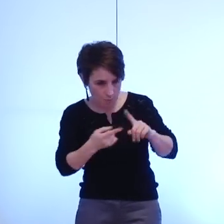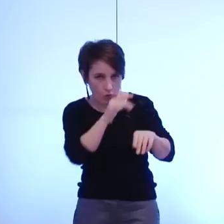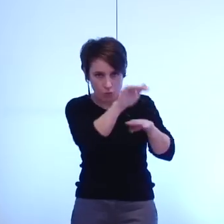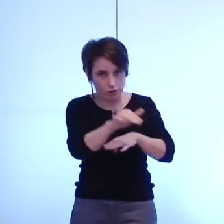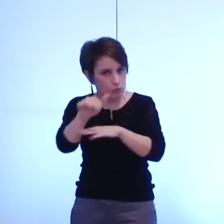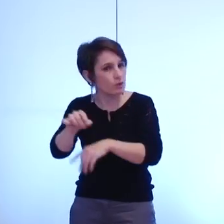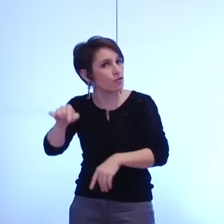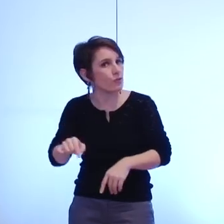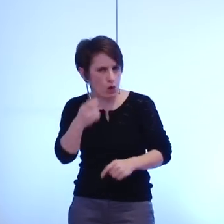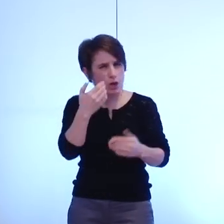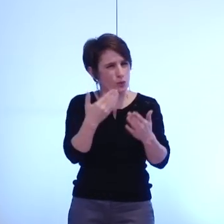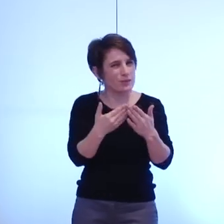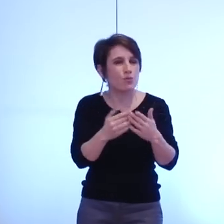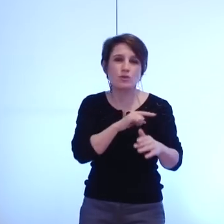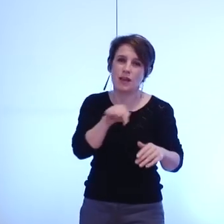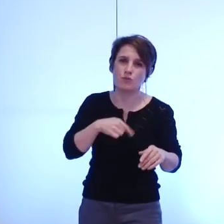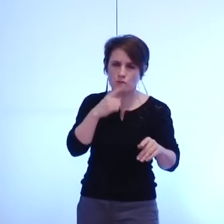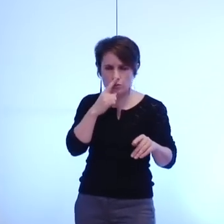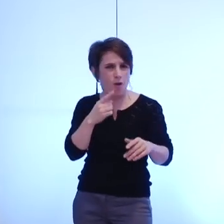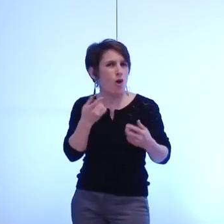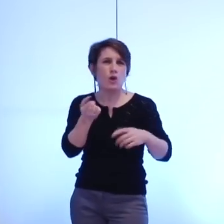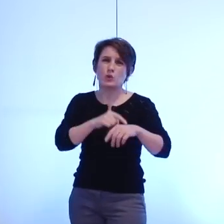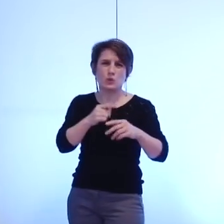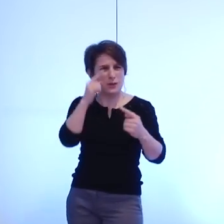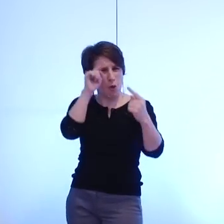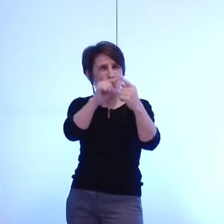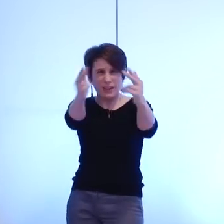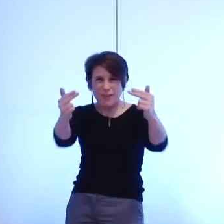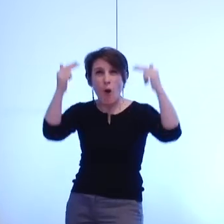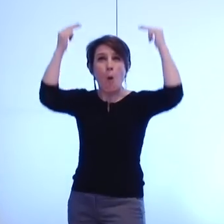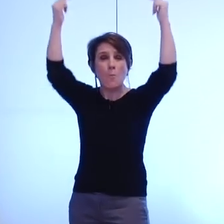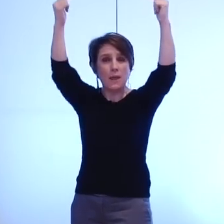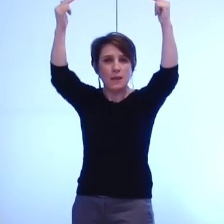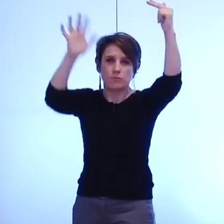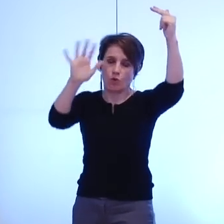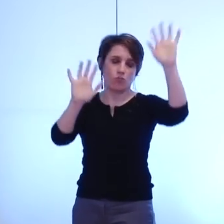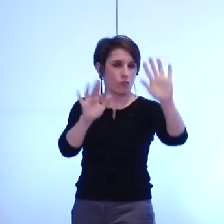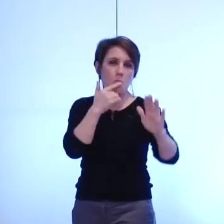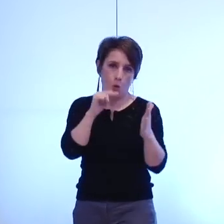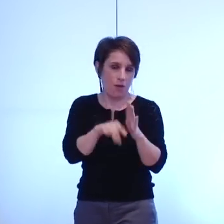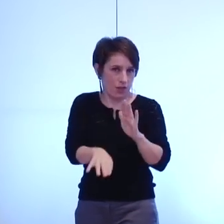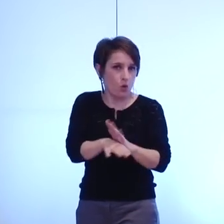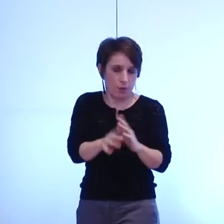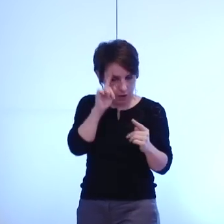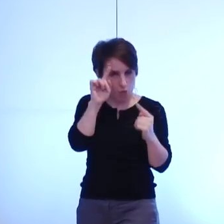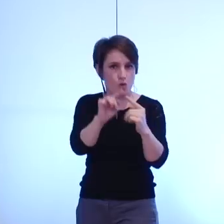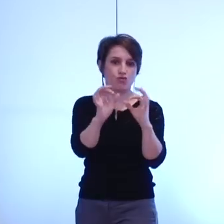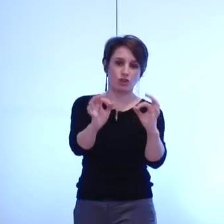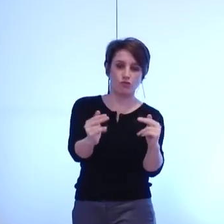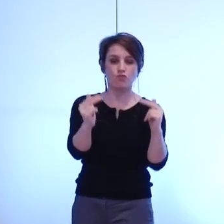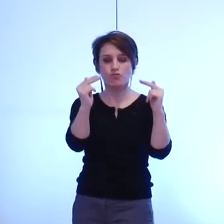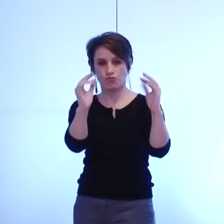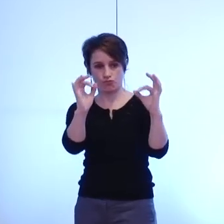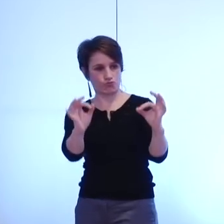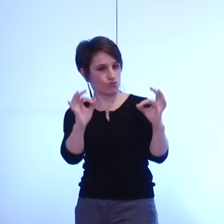preuve disons d'une certaine modestie et qu'il vaut mieux une intercommunalité plus modeste mais effectivement efficace et au service de l'intérêt